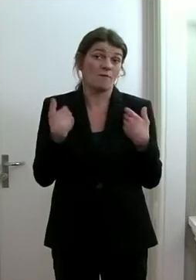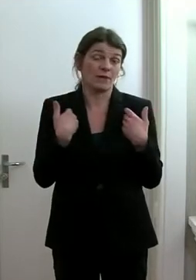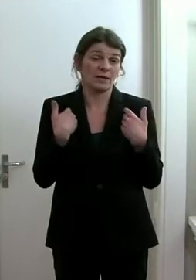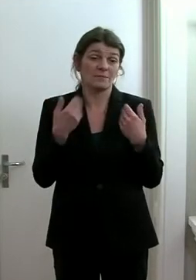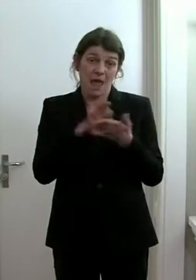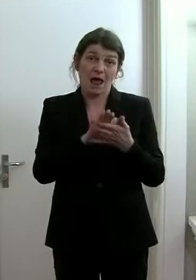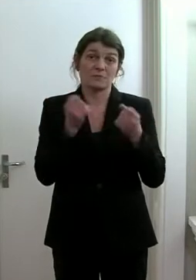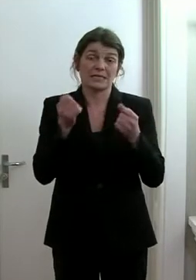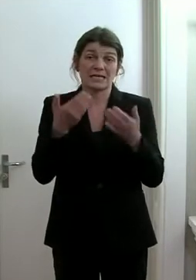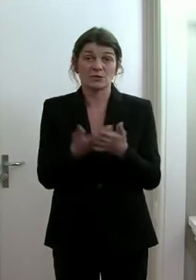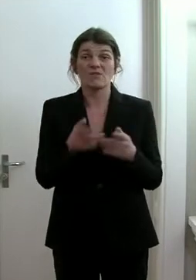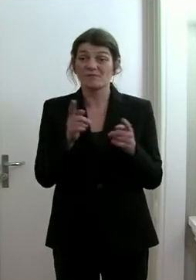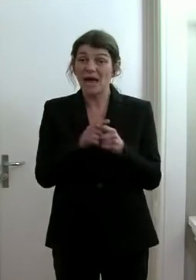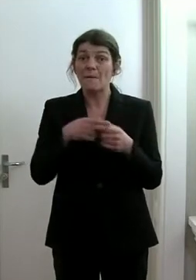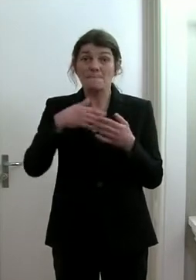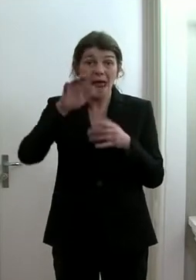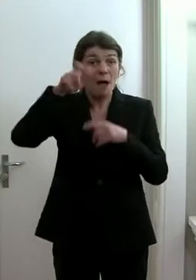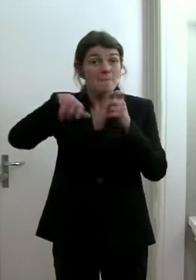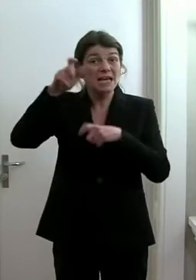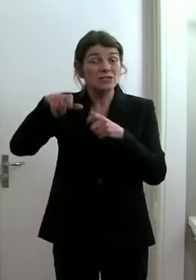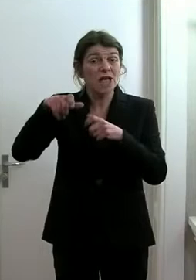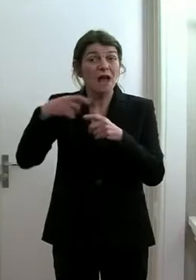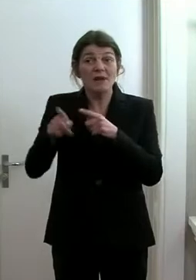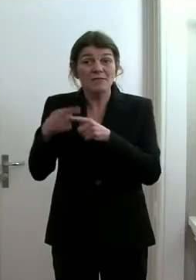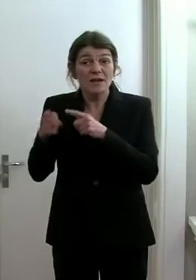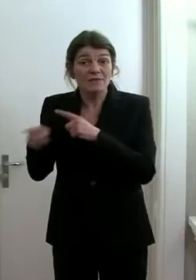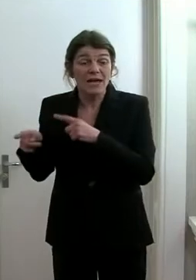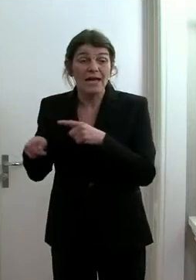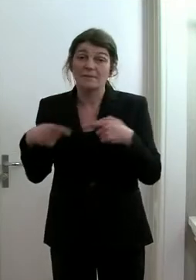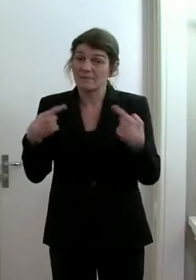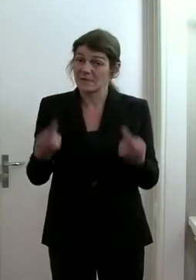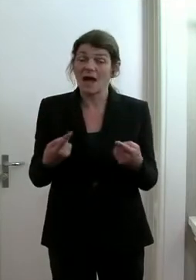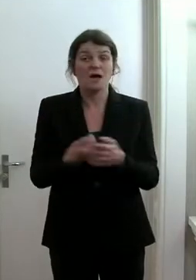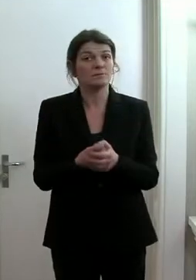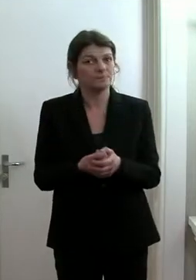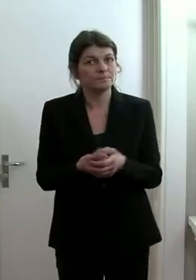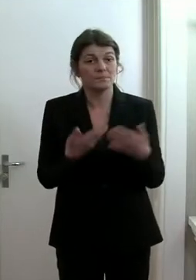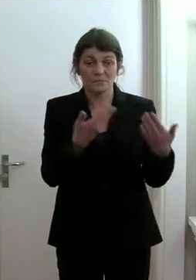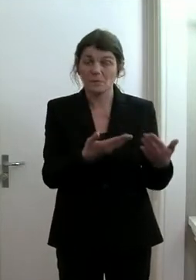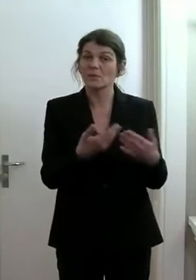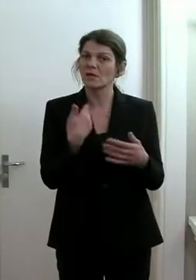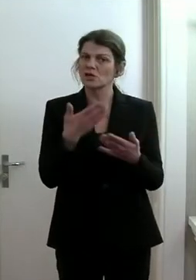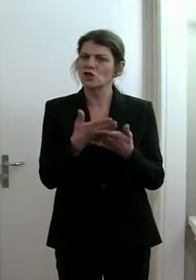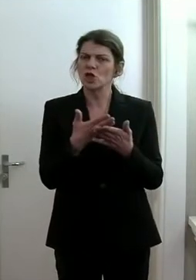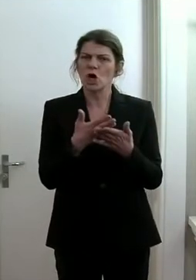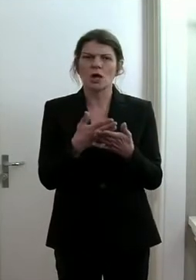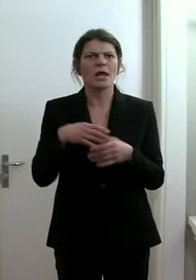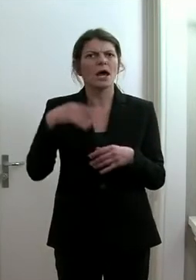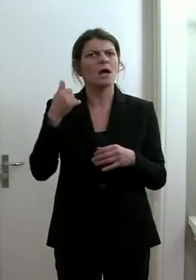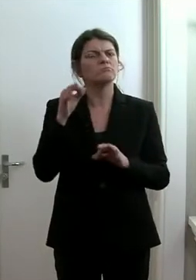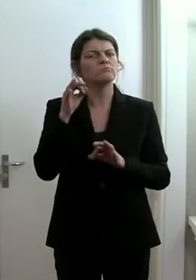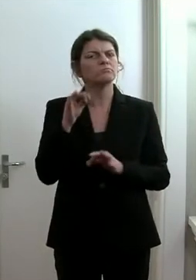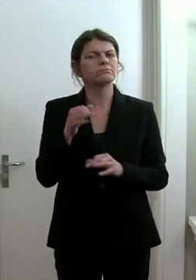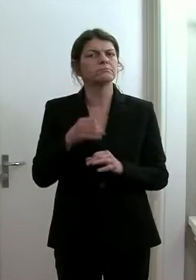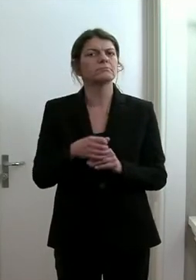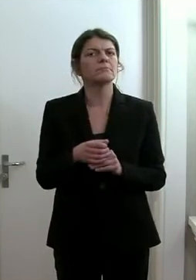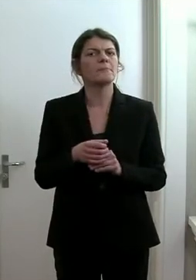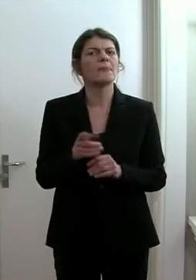nicht hoffen, dennoch zu grösseren Personalausfällen kommen, so liegt in diesem Fall auch bereits eine dezidierte